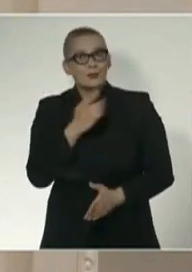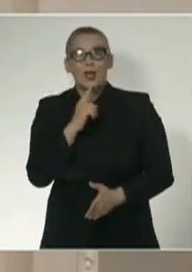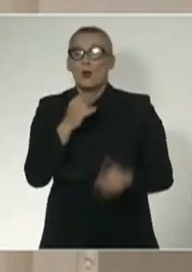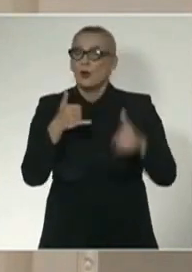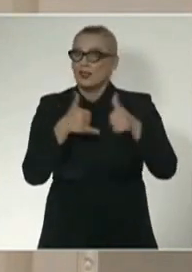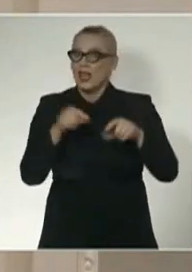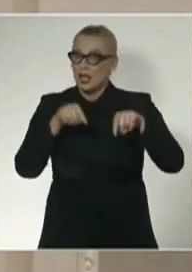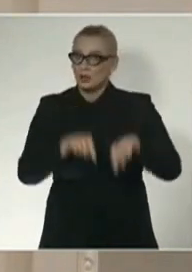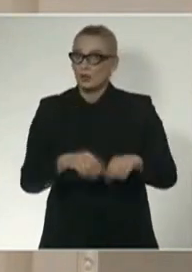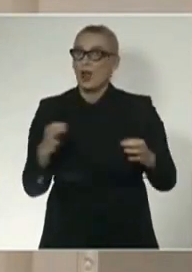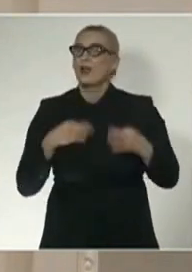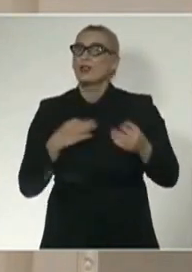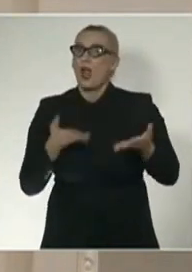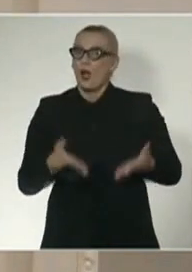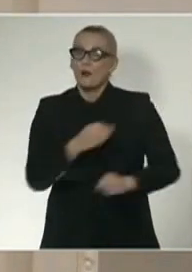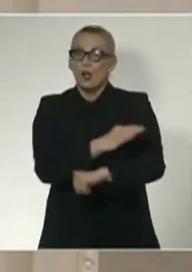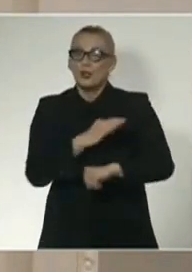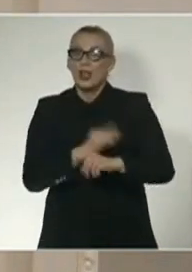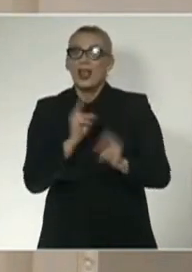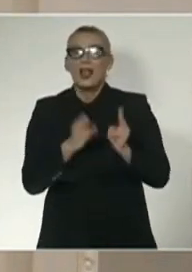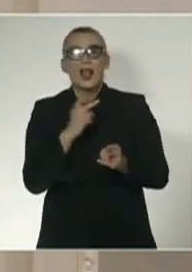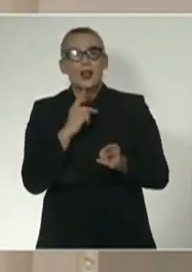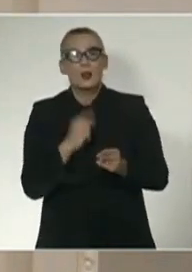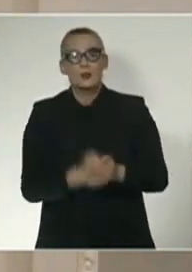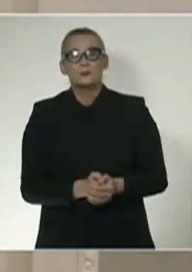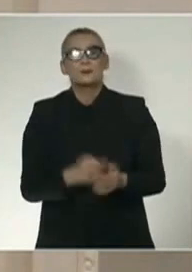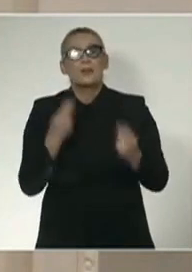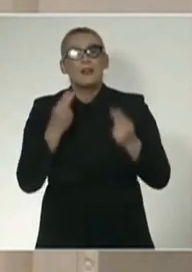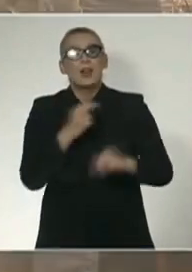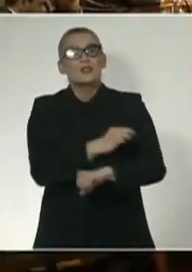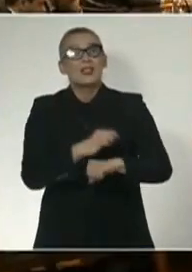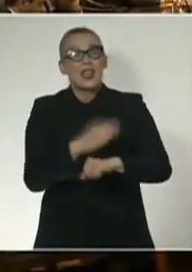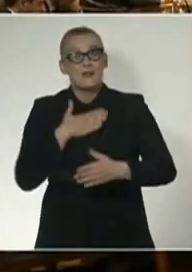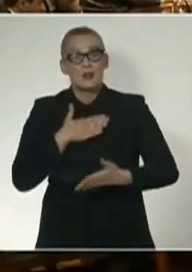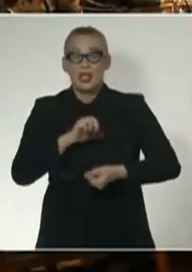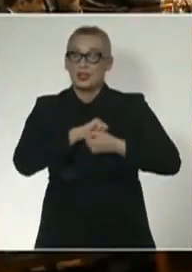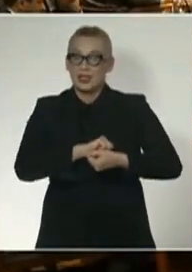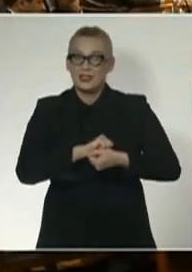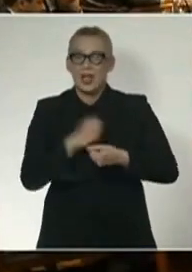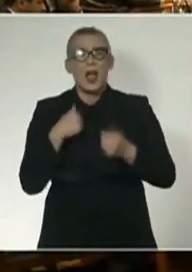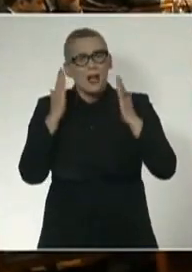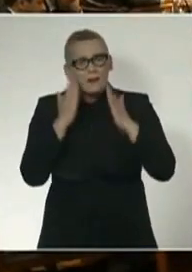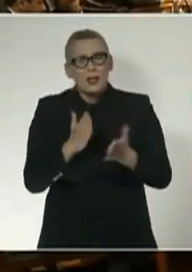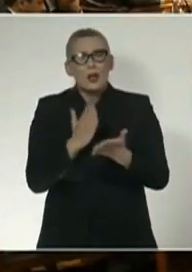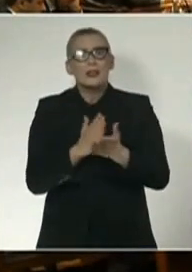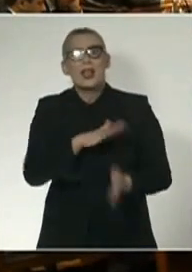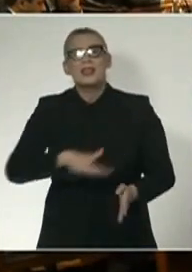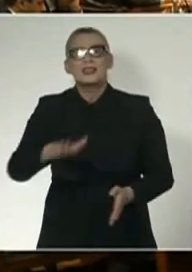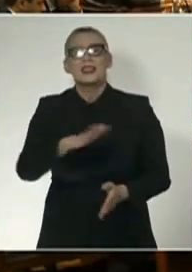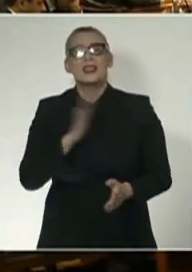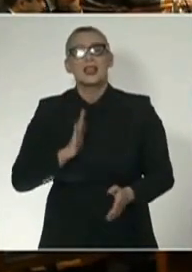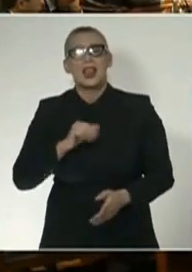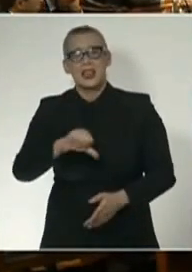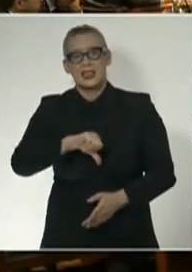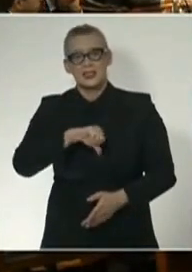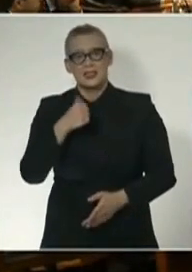денеска тука го славиме овој ден како еден од најсветлите во нашата историја. Верувам дека сите граѓани се горди